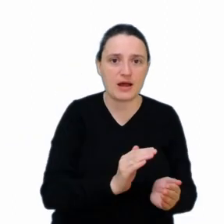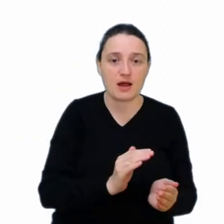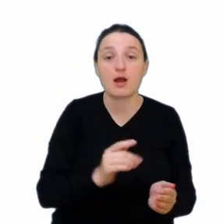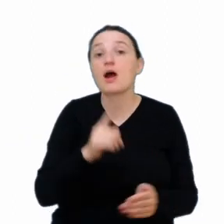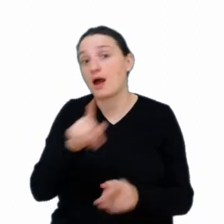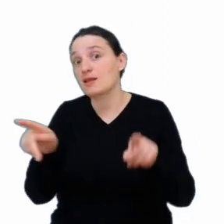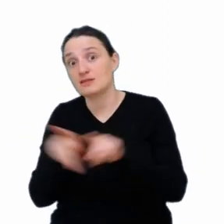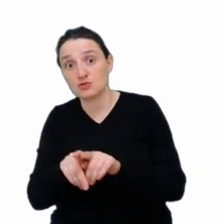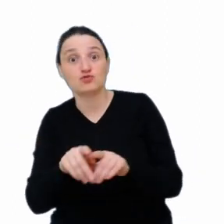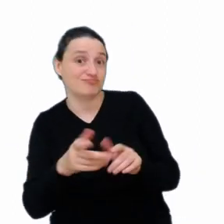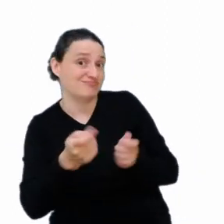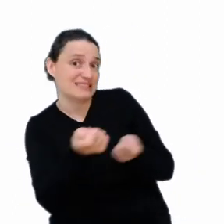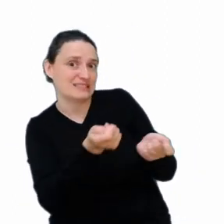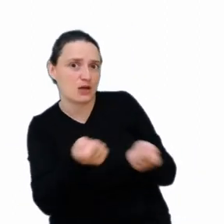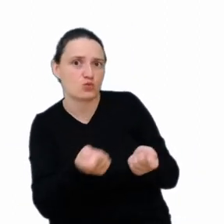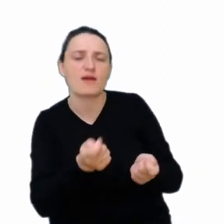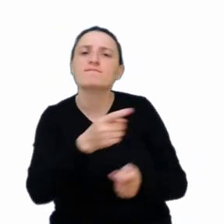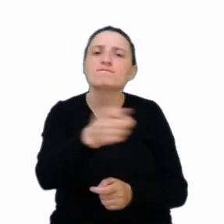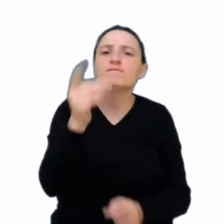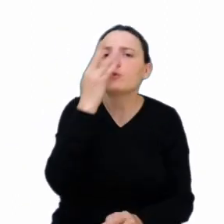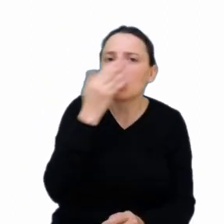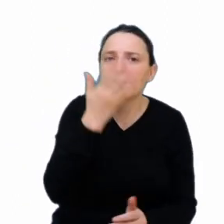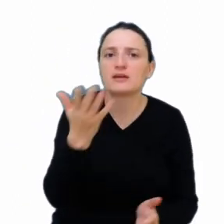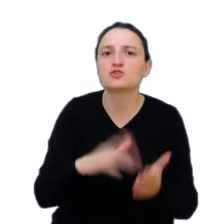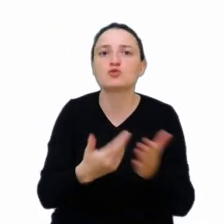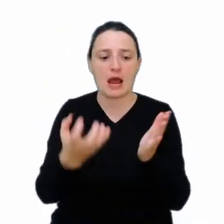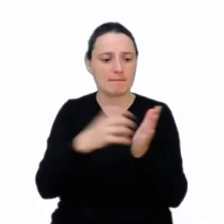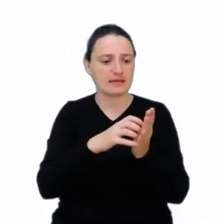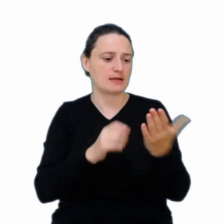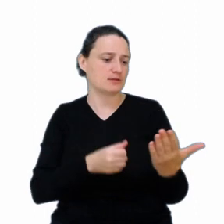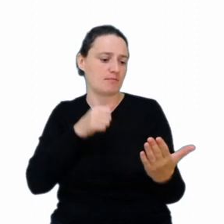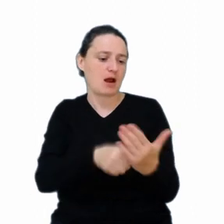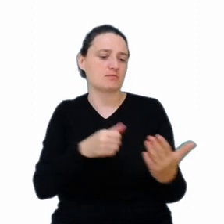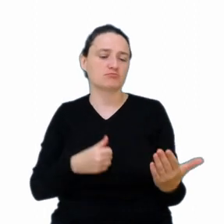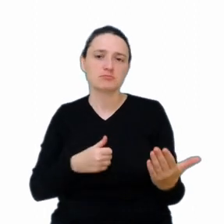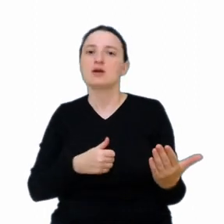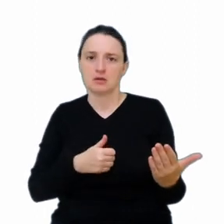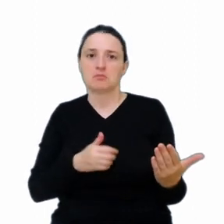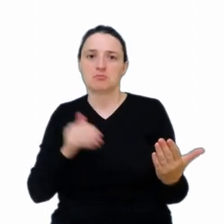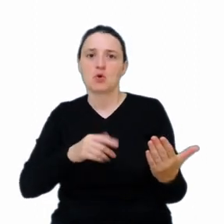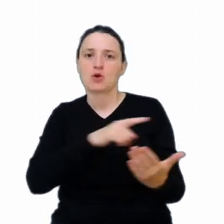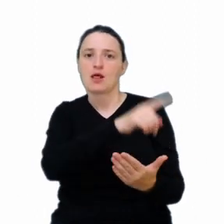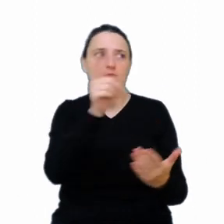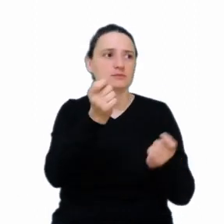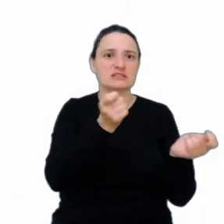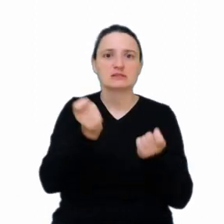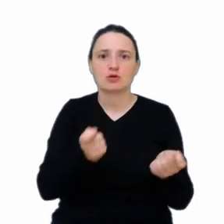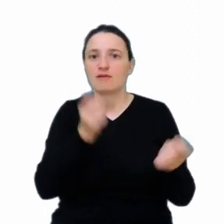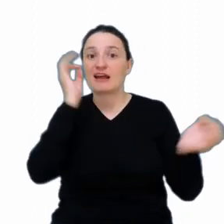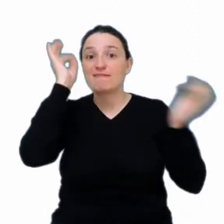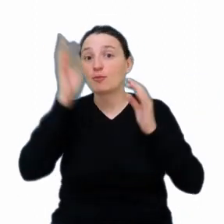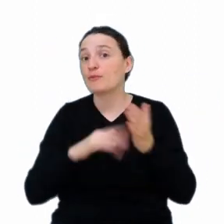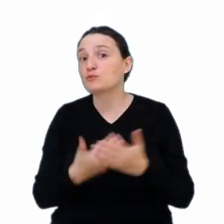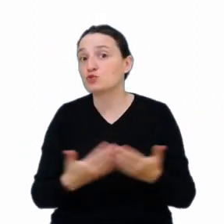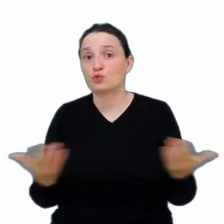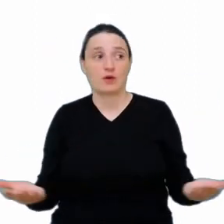przykład sterować tymi procesami. Wyobraźcie sobie Państwo, że mamy w aplikacji, to też są rzeczy, które są, aplikacji, informacje na temat tego, że